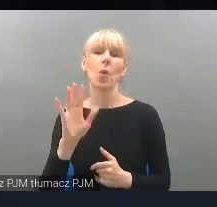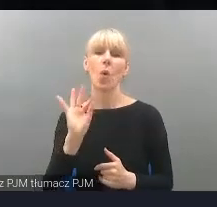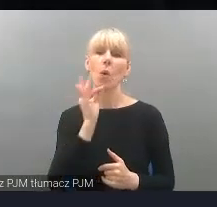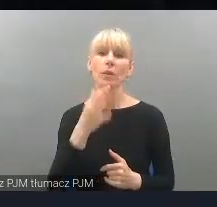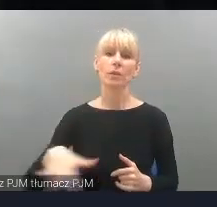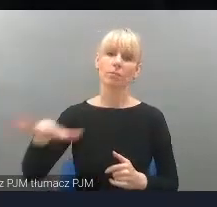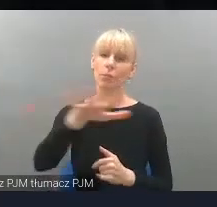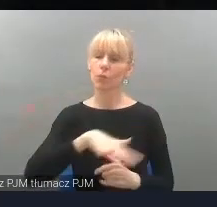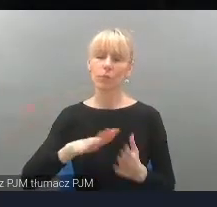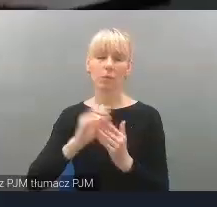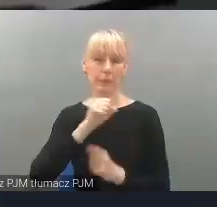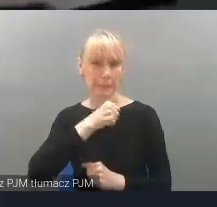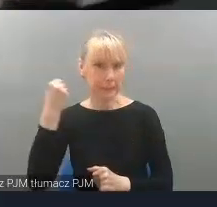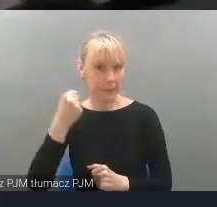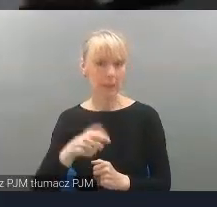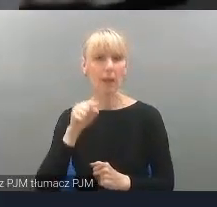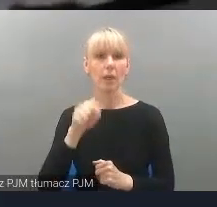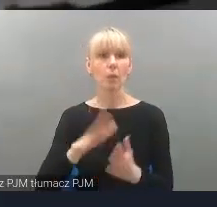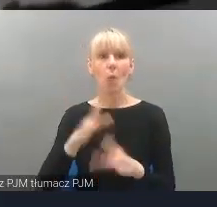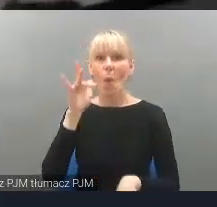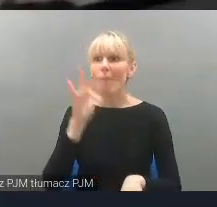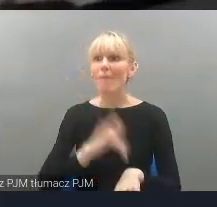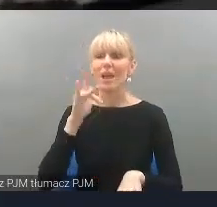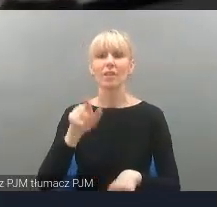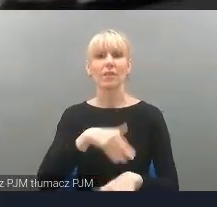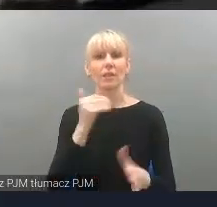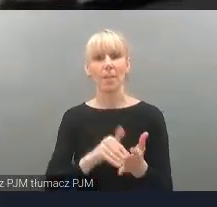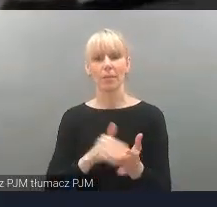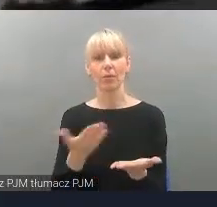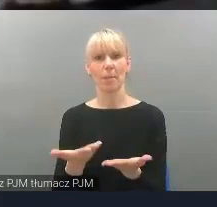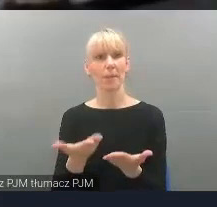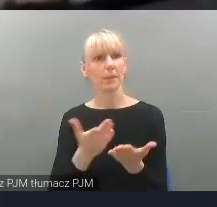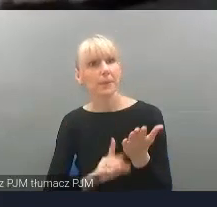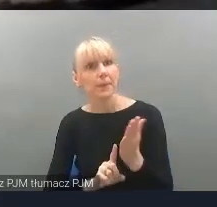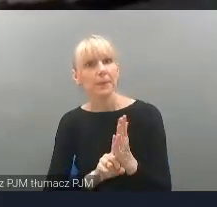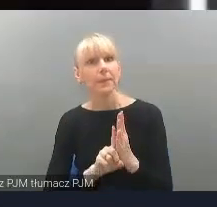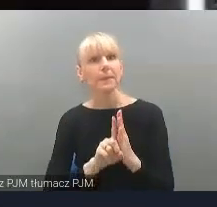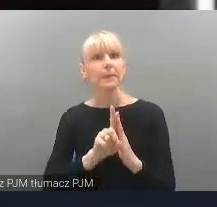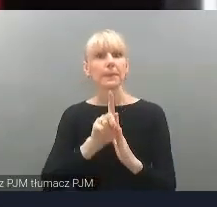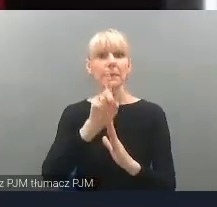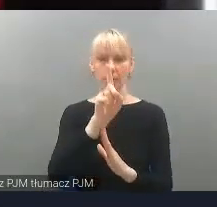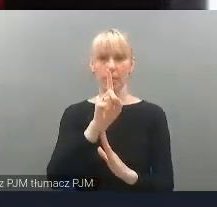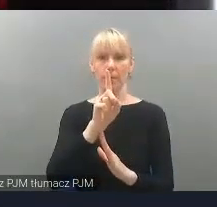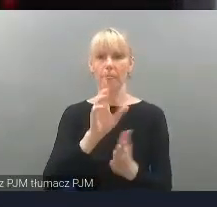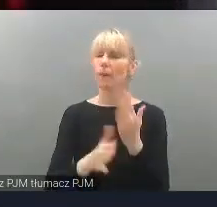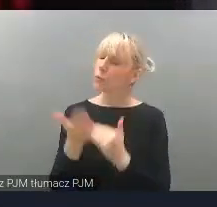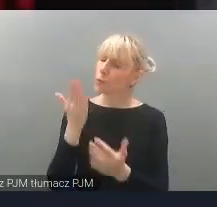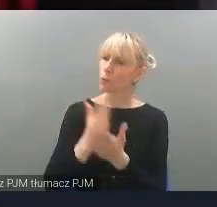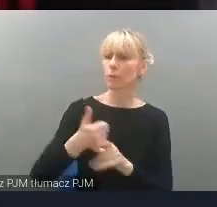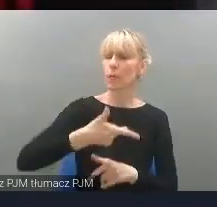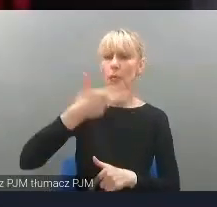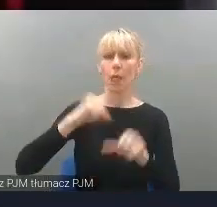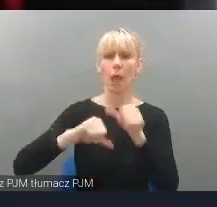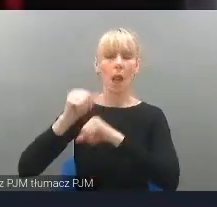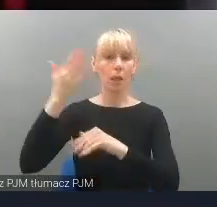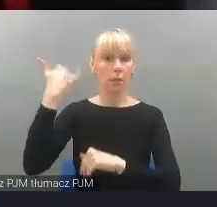uwaga, też nasza wrażliwość na te potrzeby jest wyższa. Czyli kilkanaście lat temu osoby,